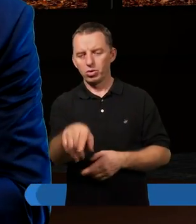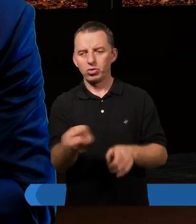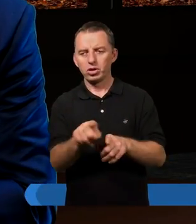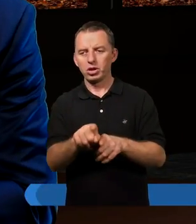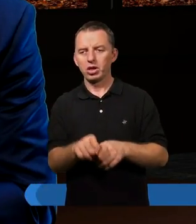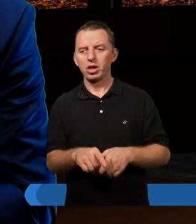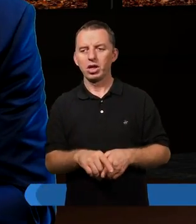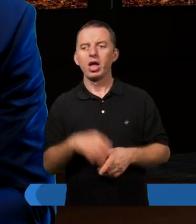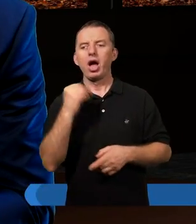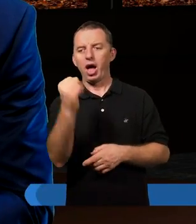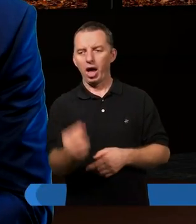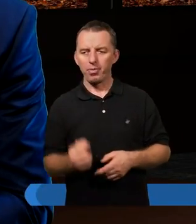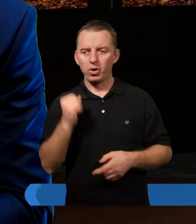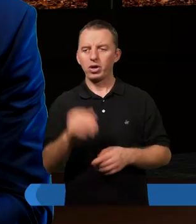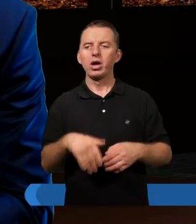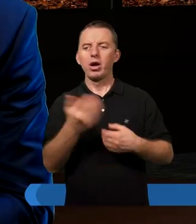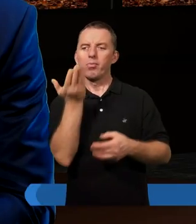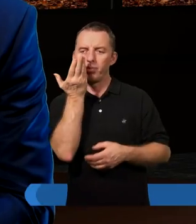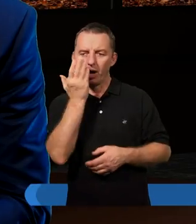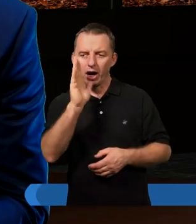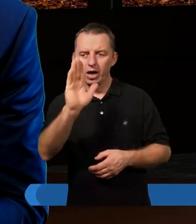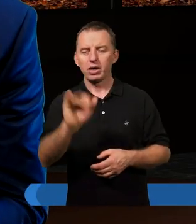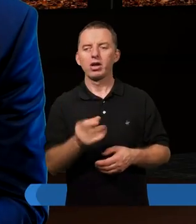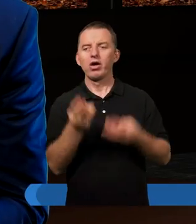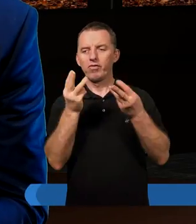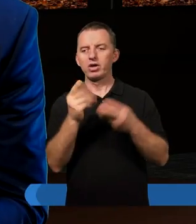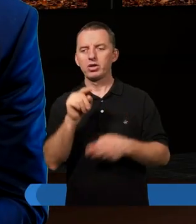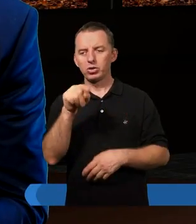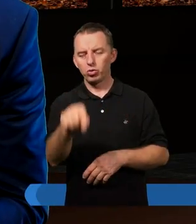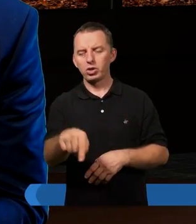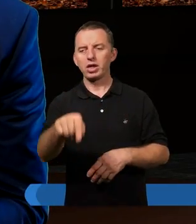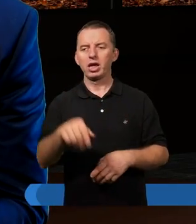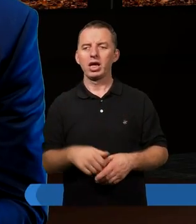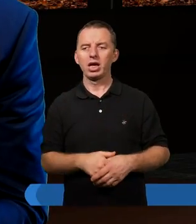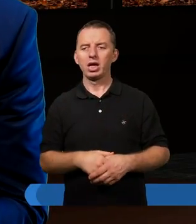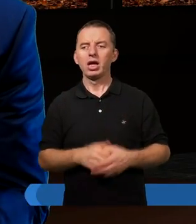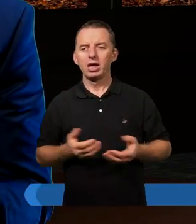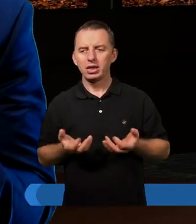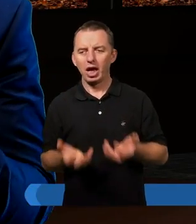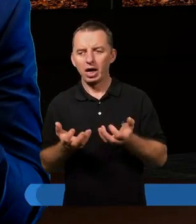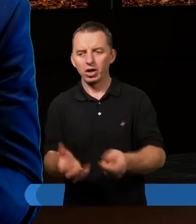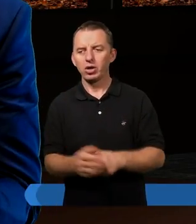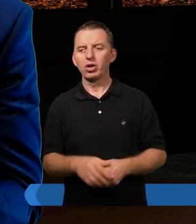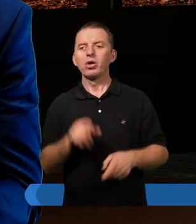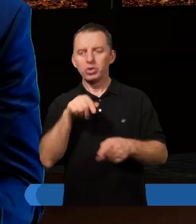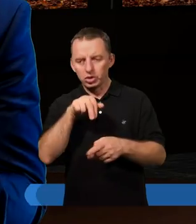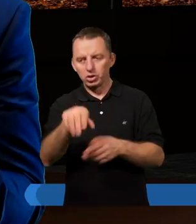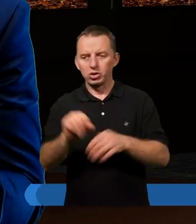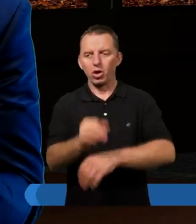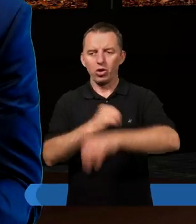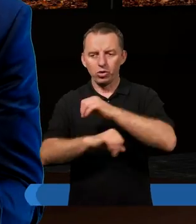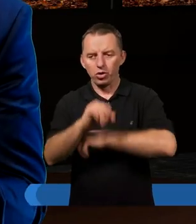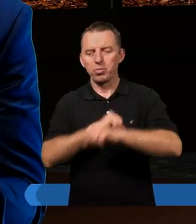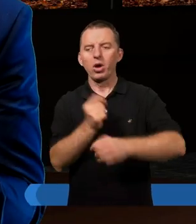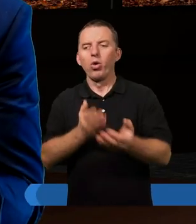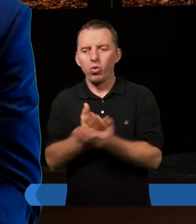jeżeli chodzi o Rzym, apostoł Paweł mi się wydaje, że jest bardzo właśnie tutaj zachęcony, żeby przyjść do Rzymu, też im